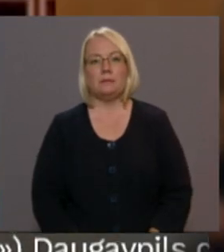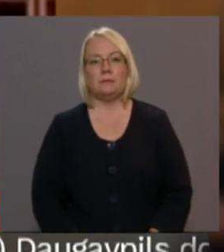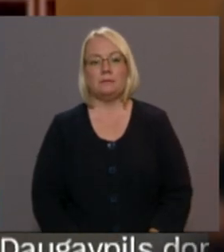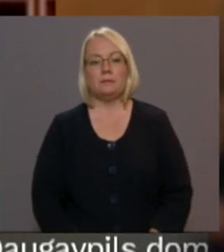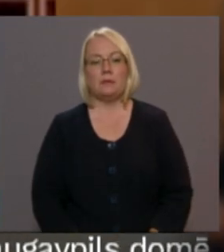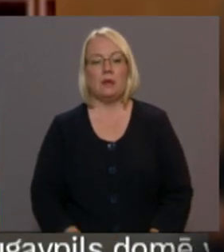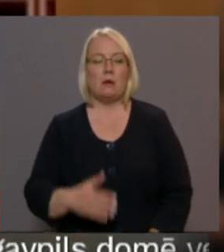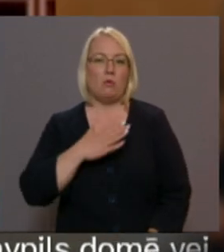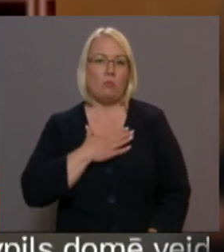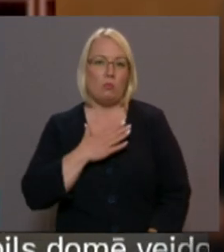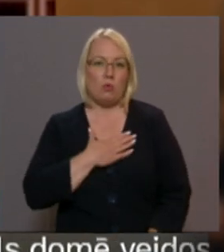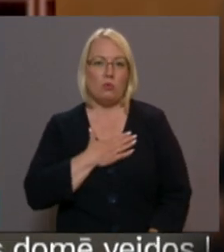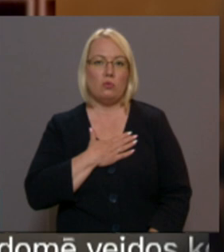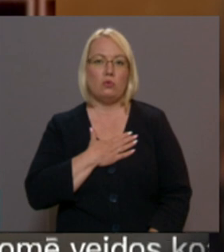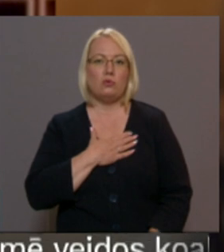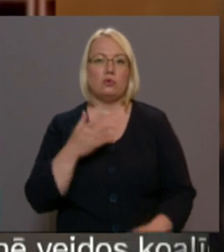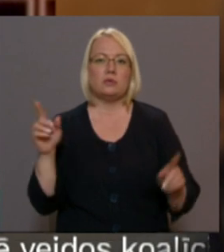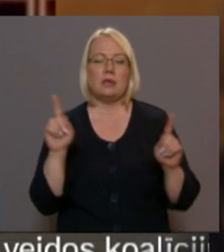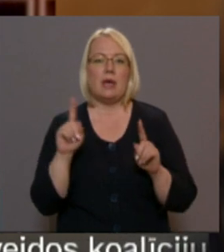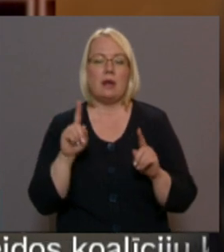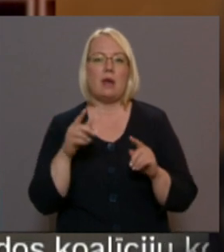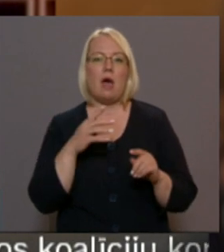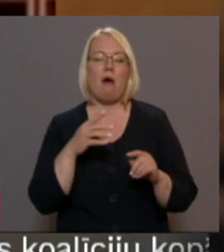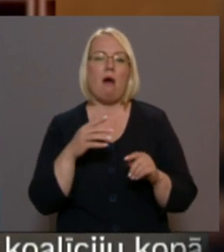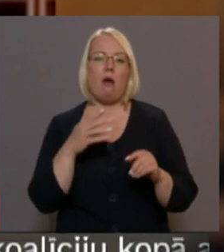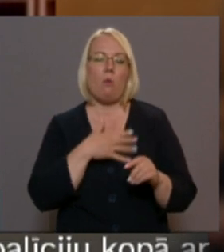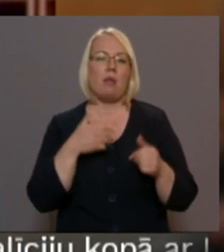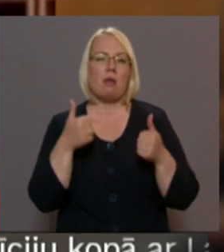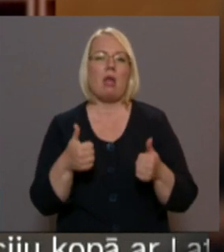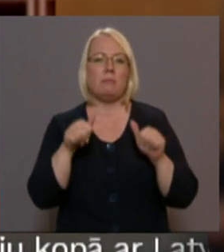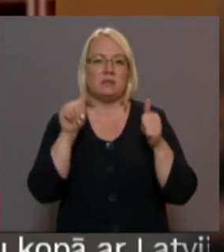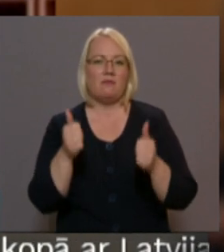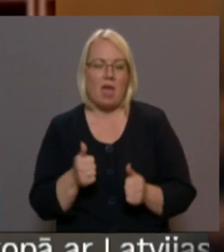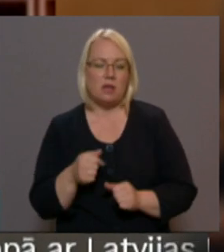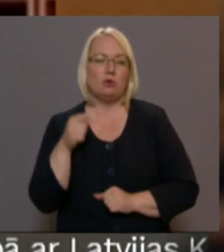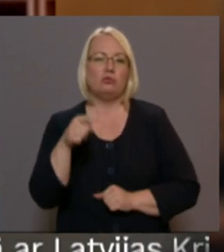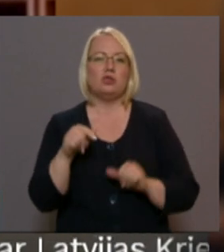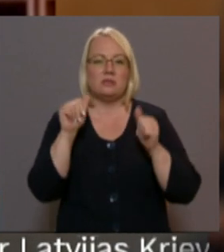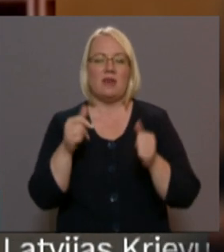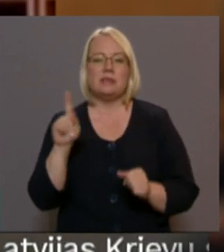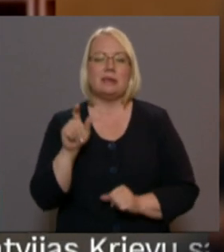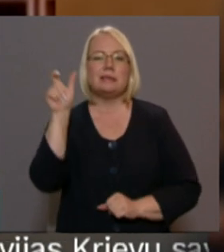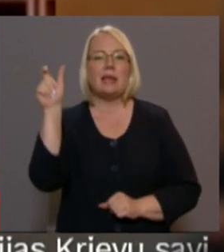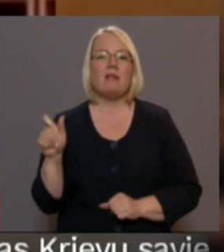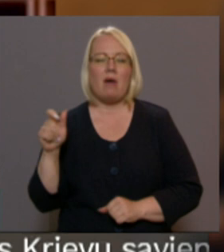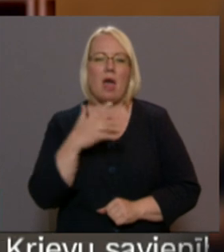Mūsu rokas ir ļoti labs ierocis un šis ierocis cilvēka imunitāte